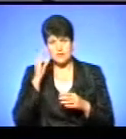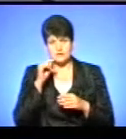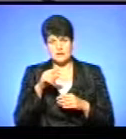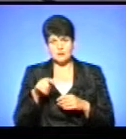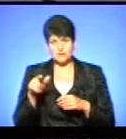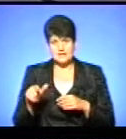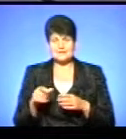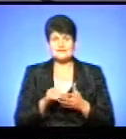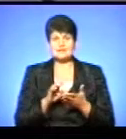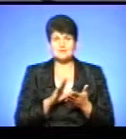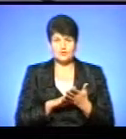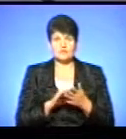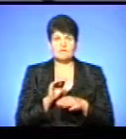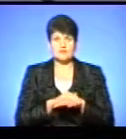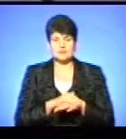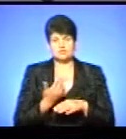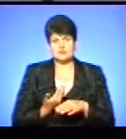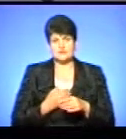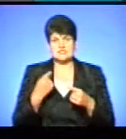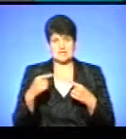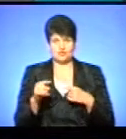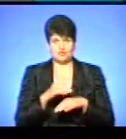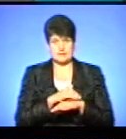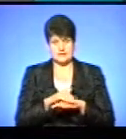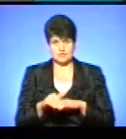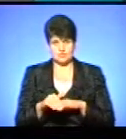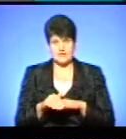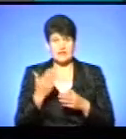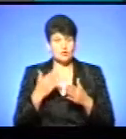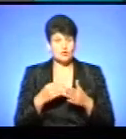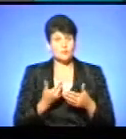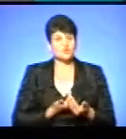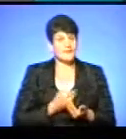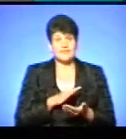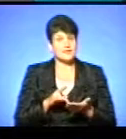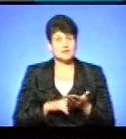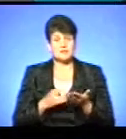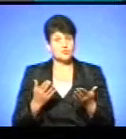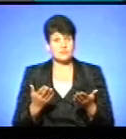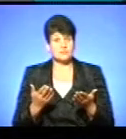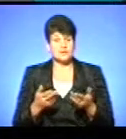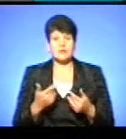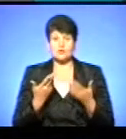зареєстровані, але фактично проживають за іншою адресою. Якщо проживають, але не зареєстровані, то не